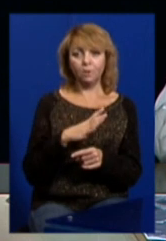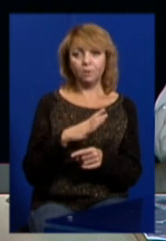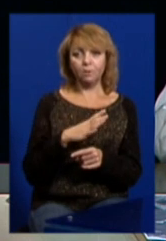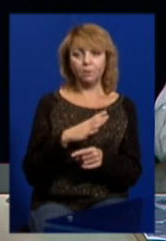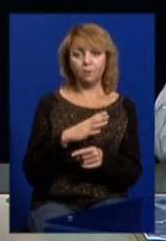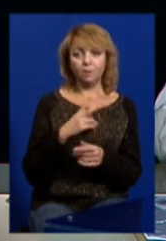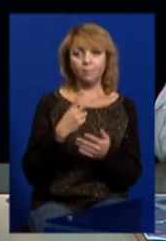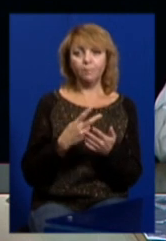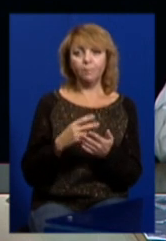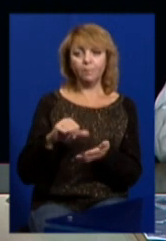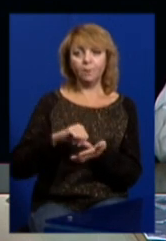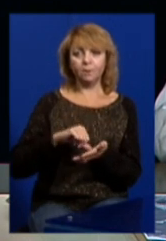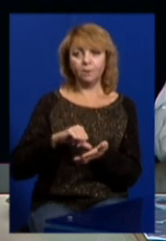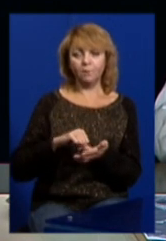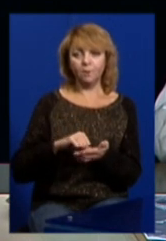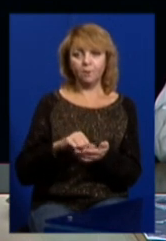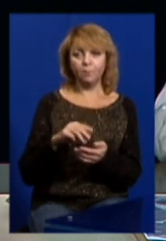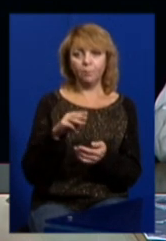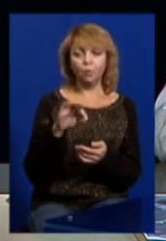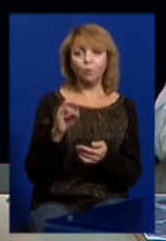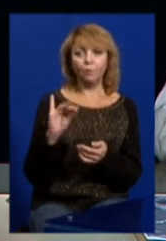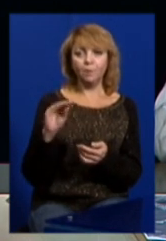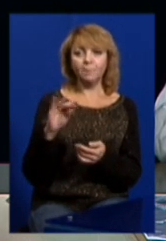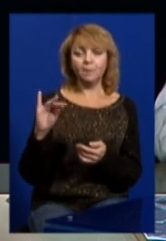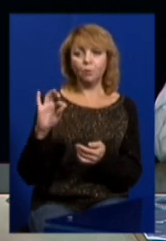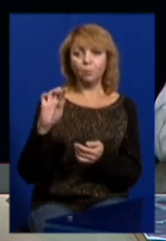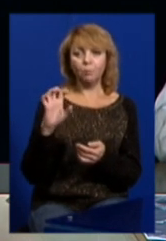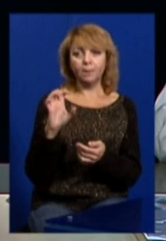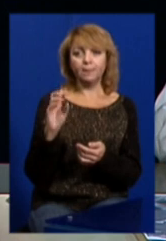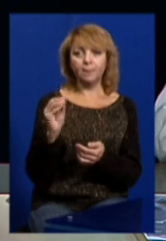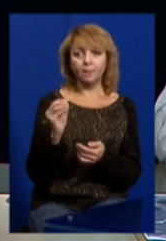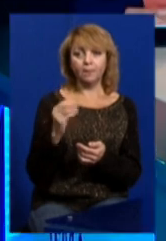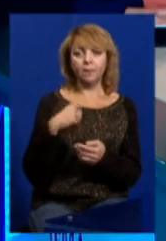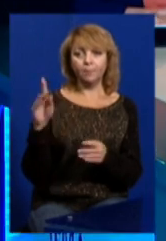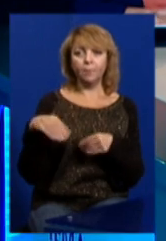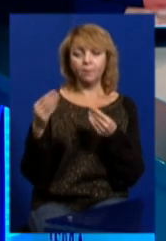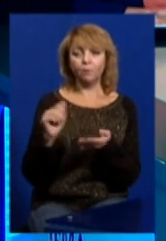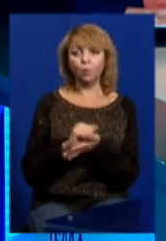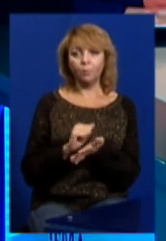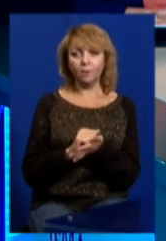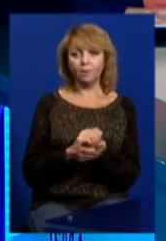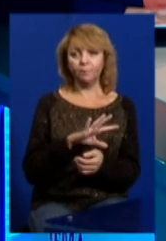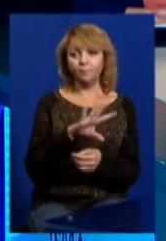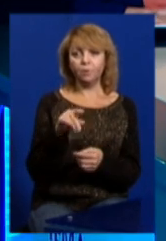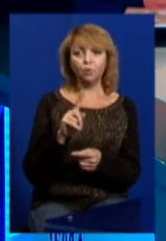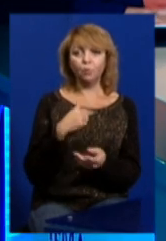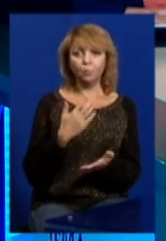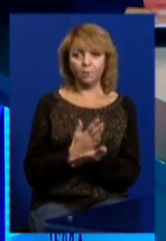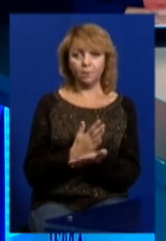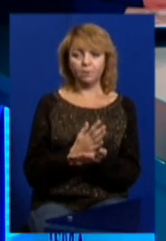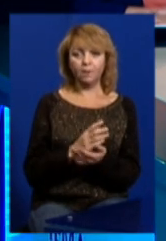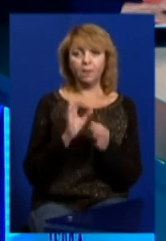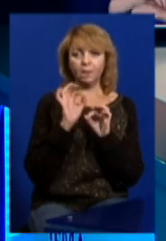представник моніторингової місії ОБСЄ. Я їй передав документи, все, що маю,